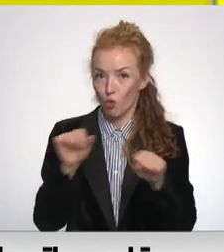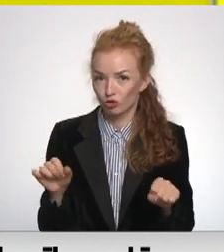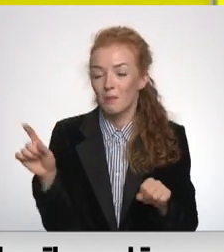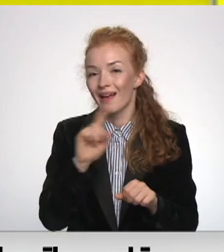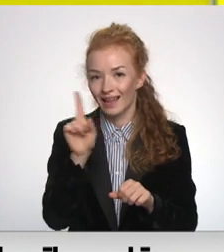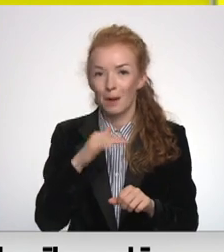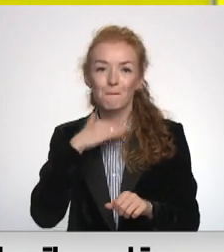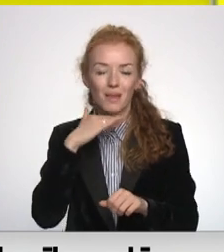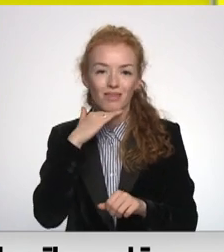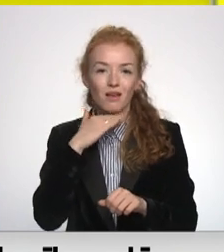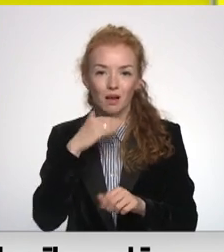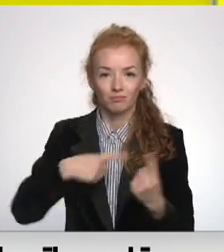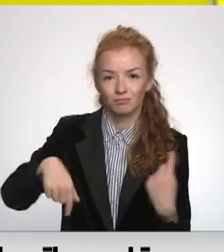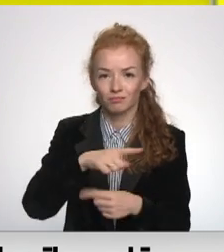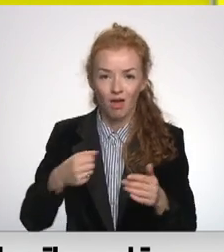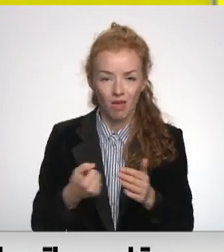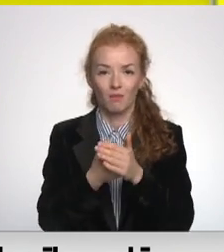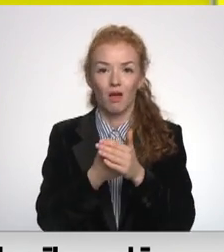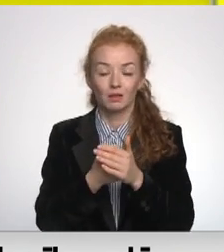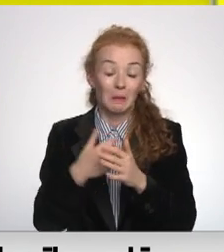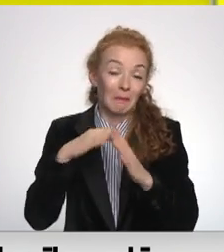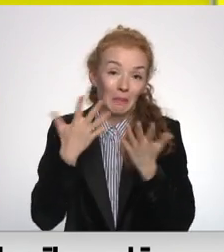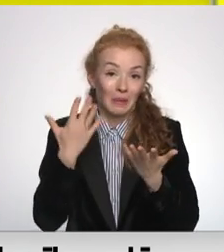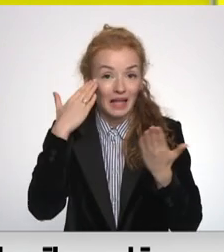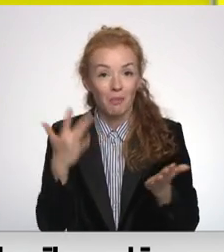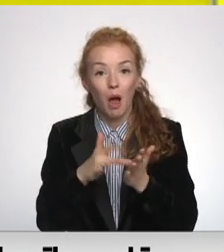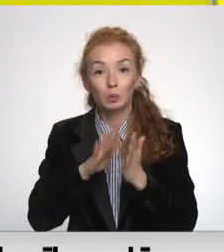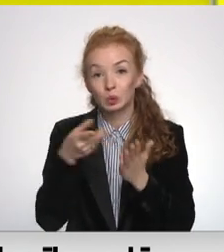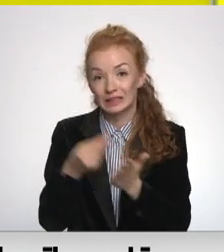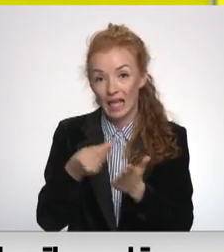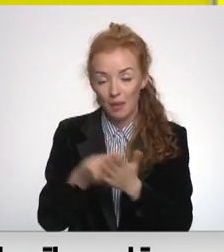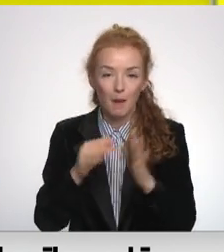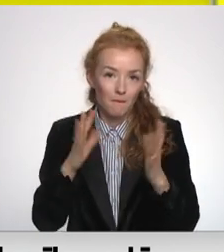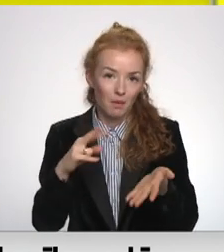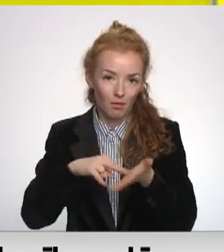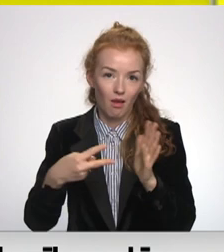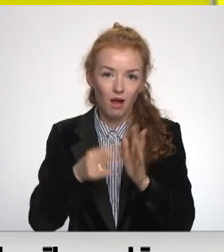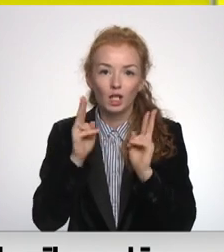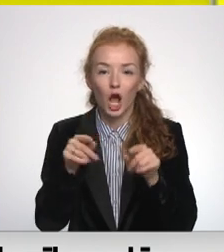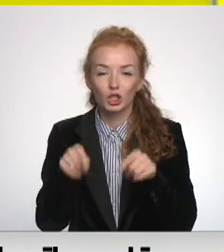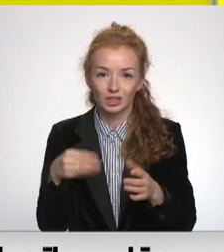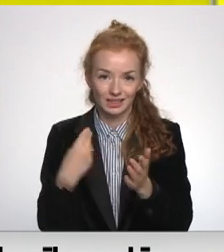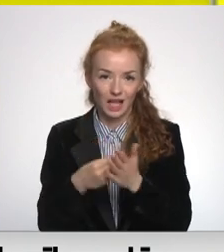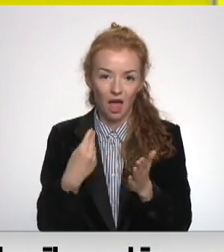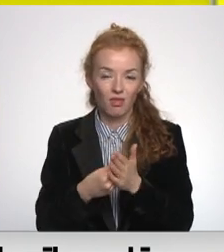pietiekamība, būs pieejams. Mēs vēl nezinām par cenām, bet ir plāns, kā šīs cenas